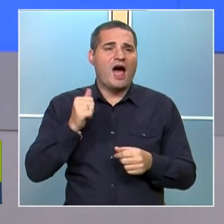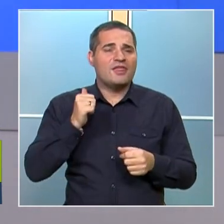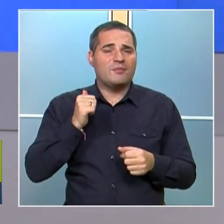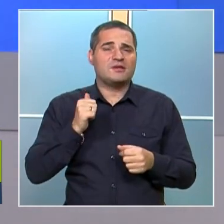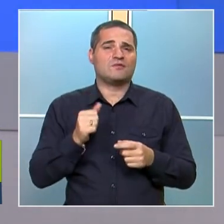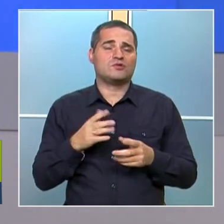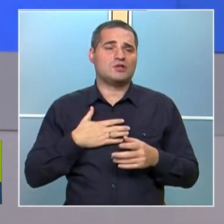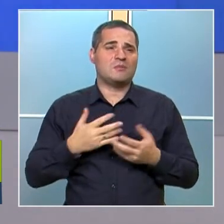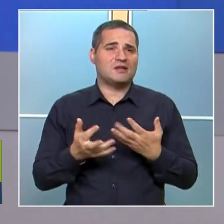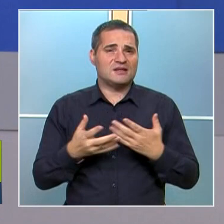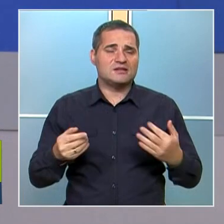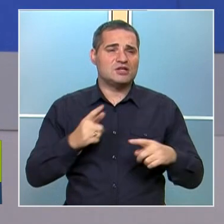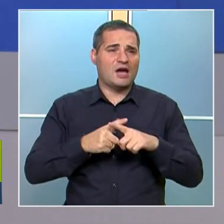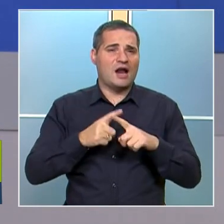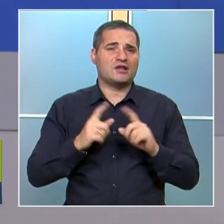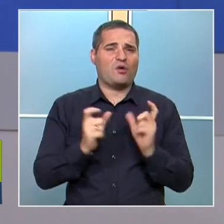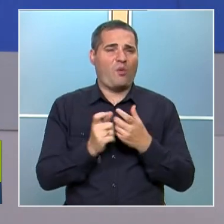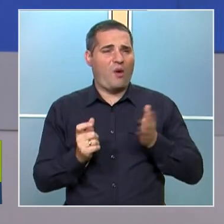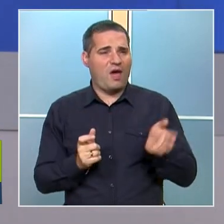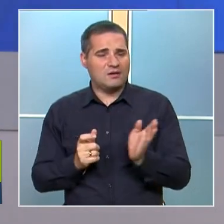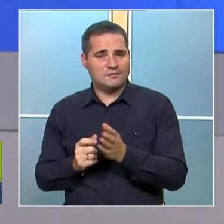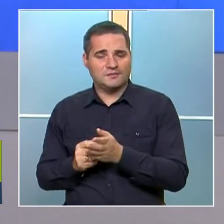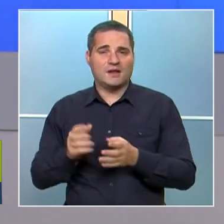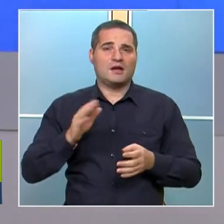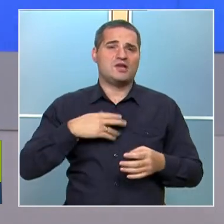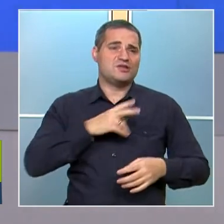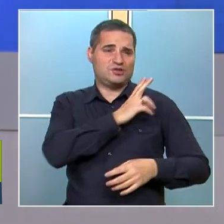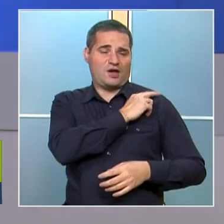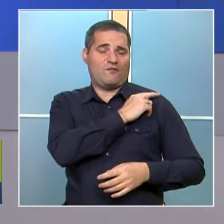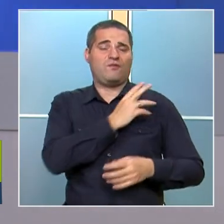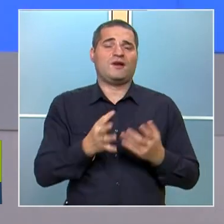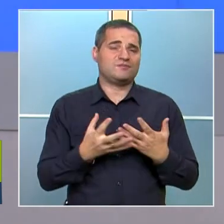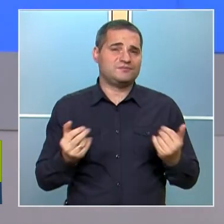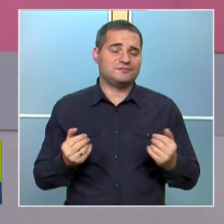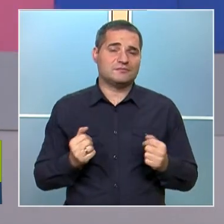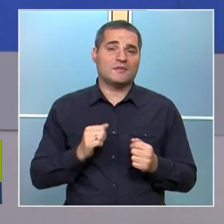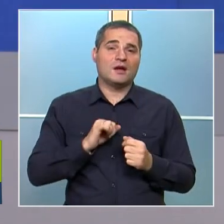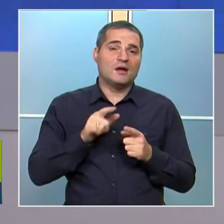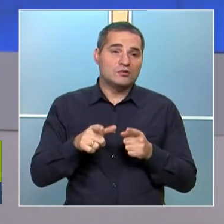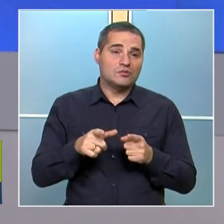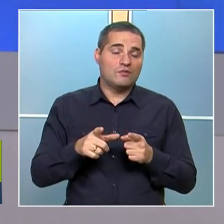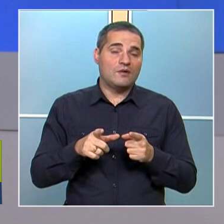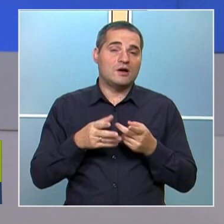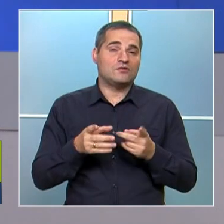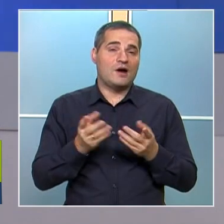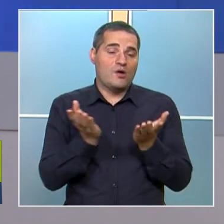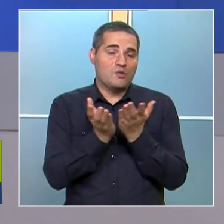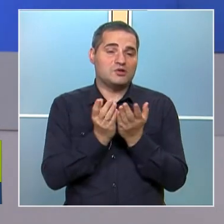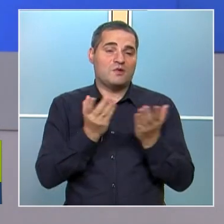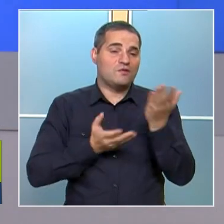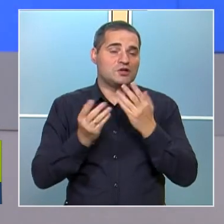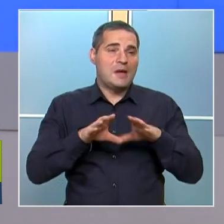те ще имат различни по характер колеги, шефове. И точно това ние се учим в училище.